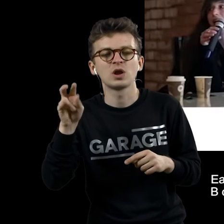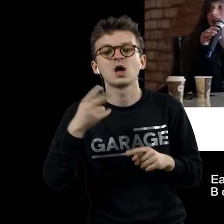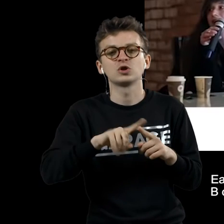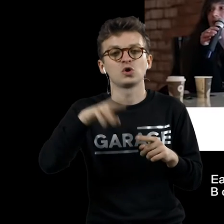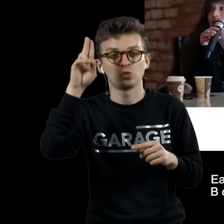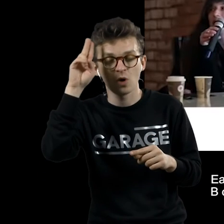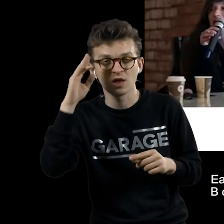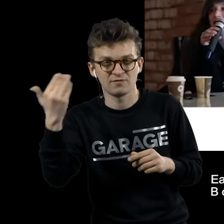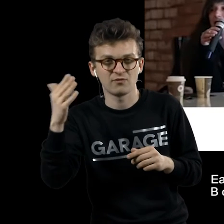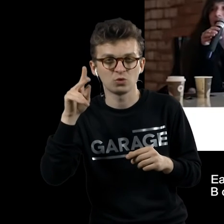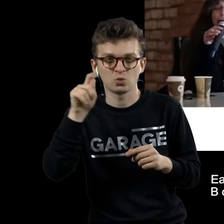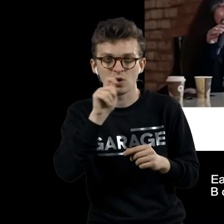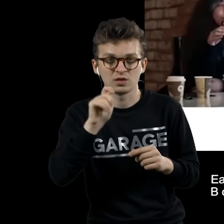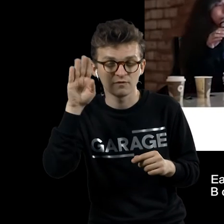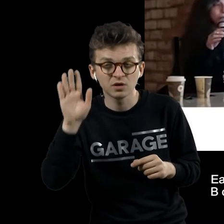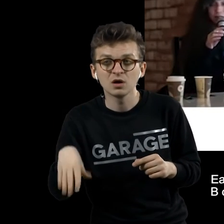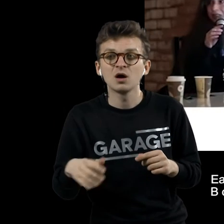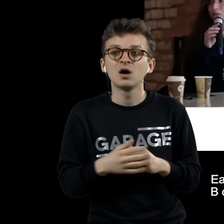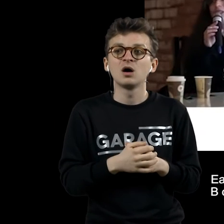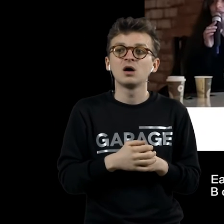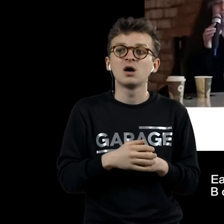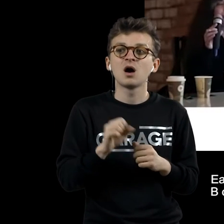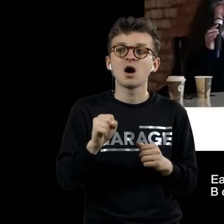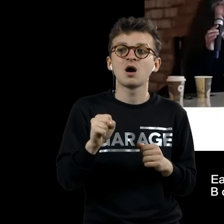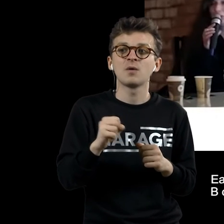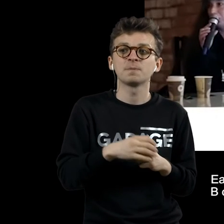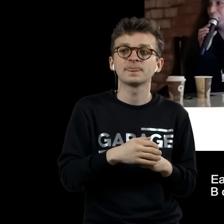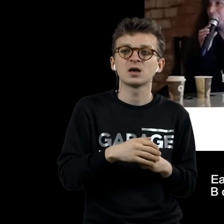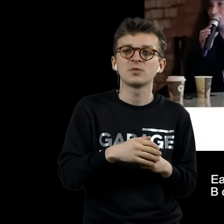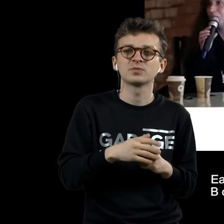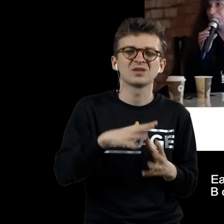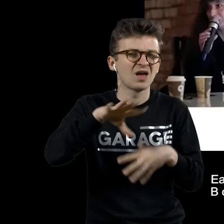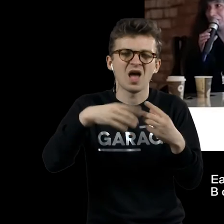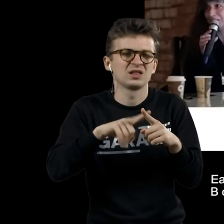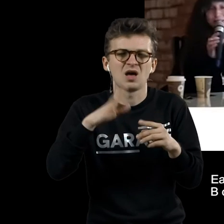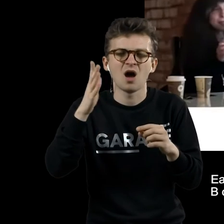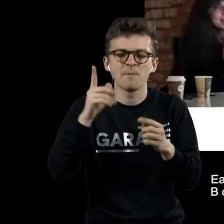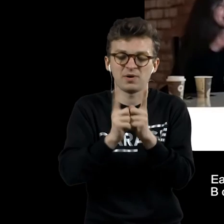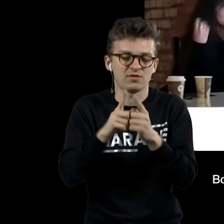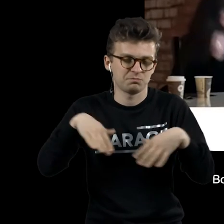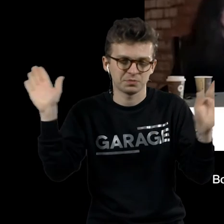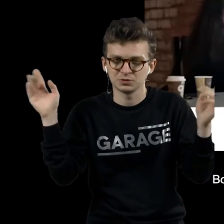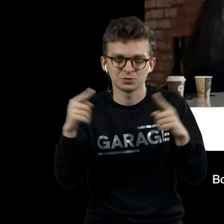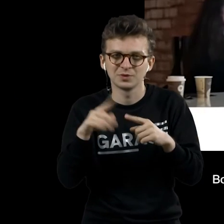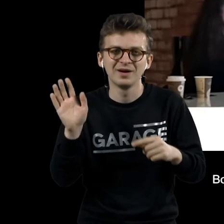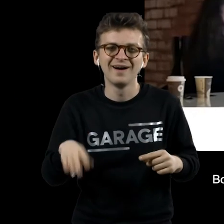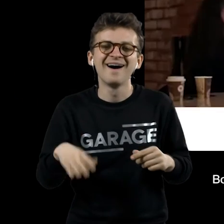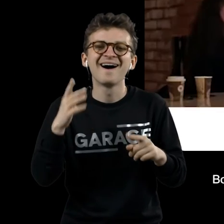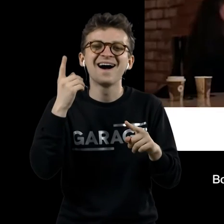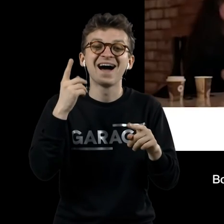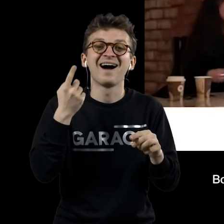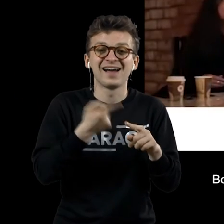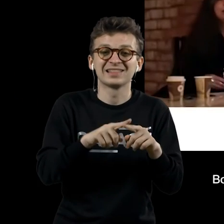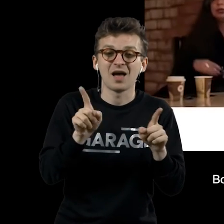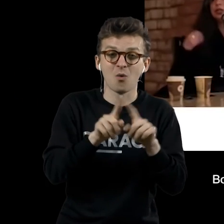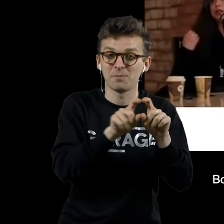-вуальки, завуалированная вода. Ну, в общем, вы понимаете, что это бессмысленно переводить. Вот такое вот произведение.